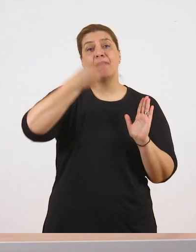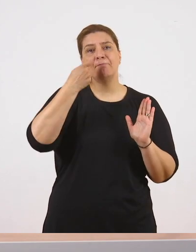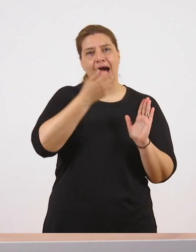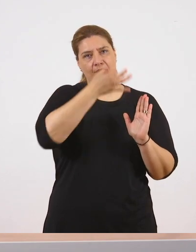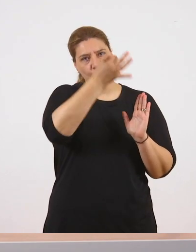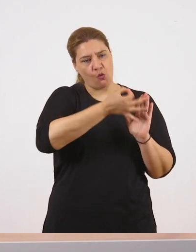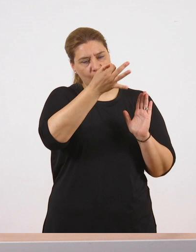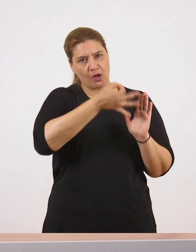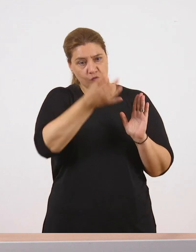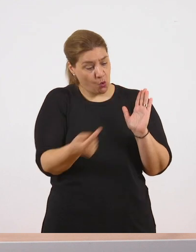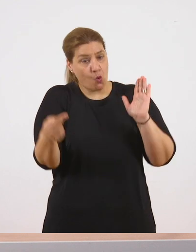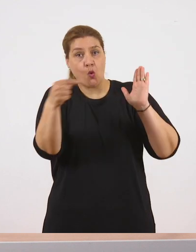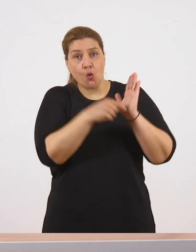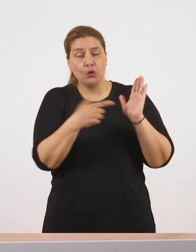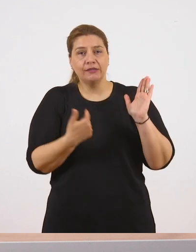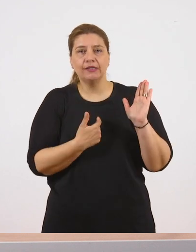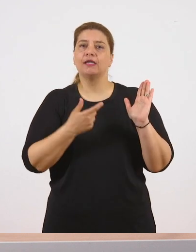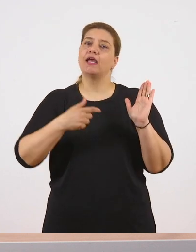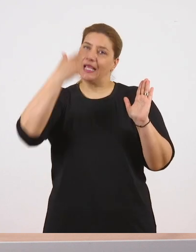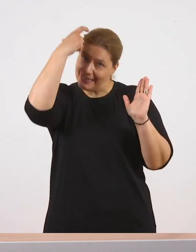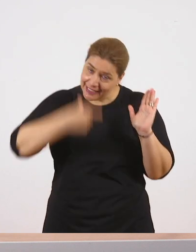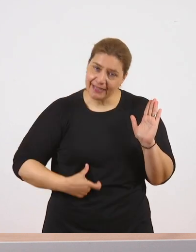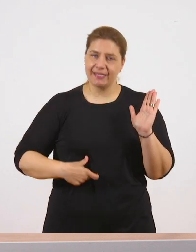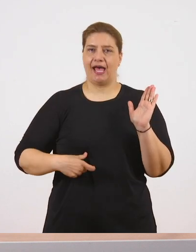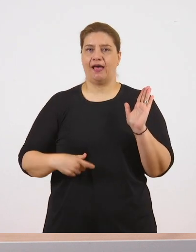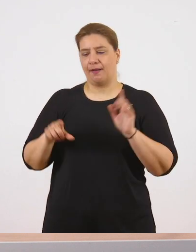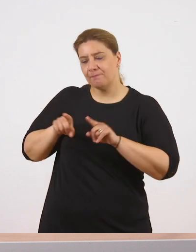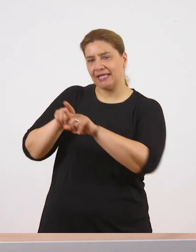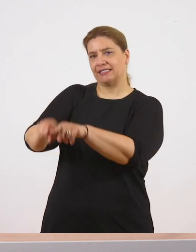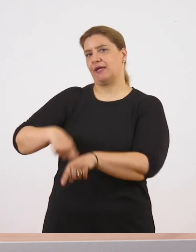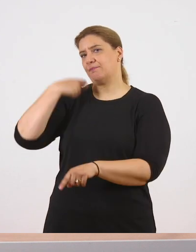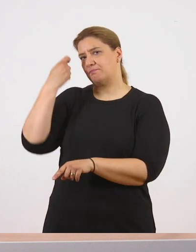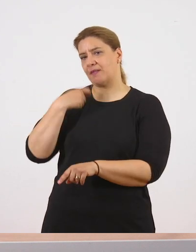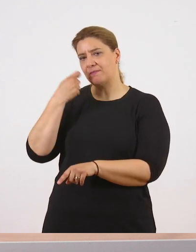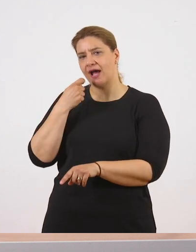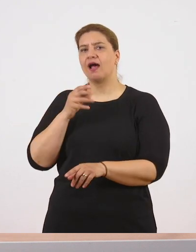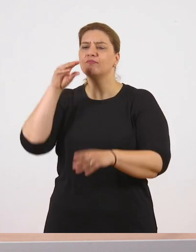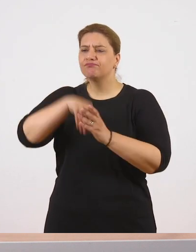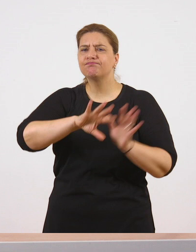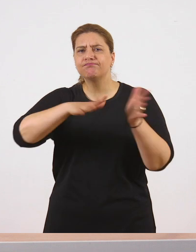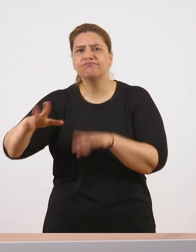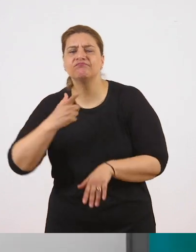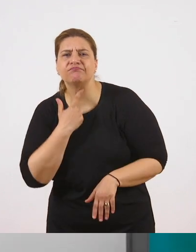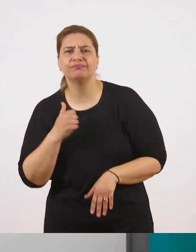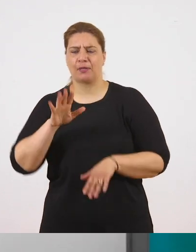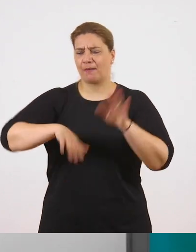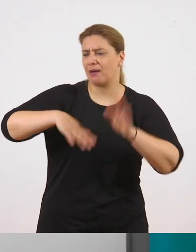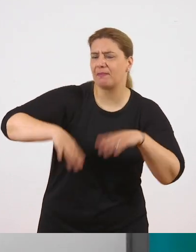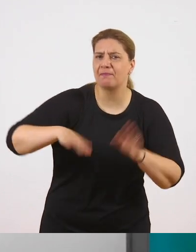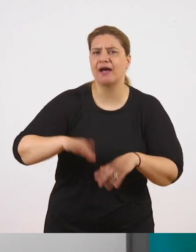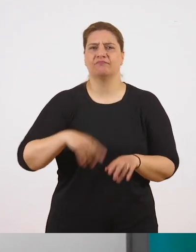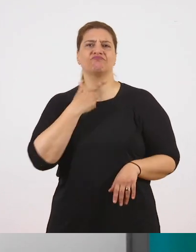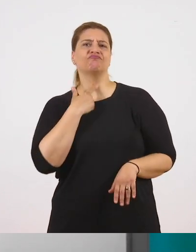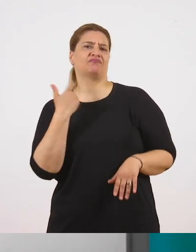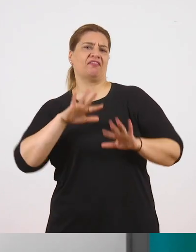μητέρα της. Μας λέει ότι της άρεσε να πηγαίνει μαζί της στην παραλία, να τσαλαβουτάει στη θάλασσα. Μας λέει ότι η μαμά